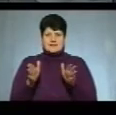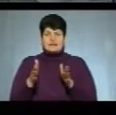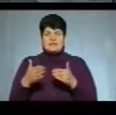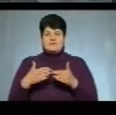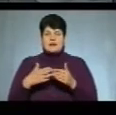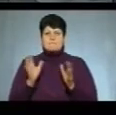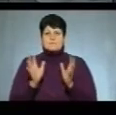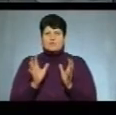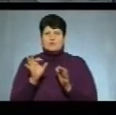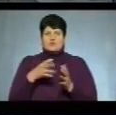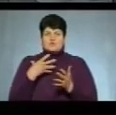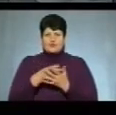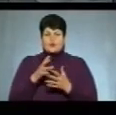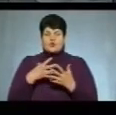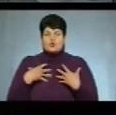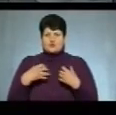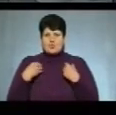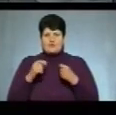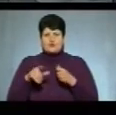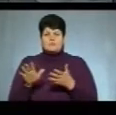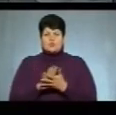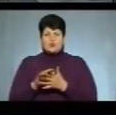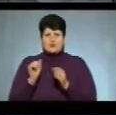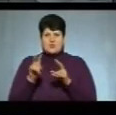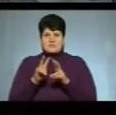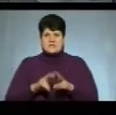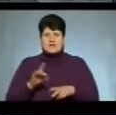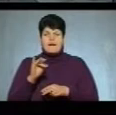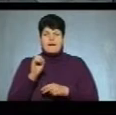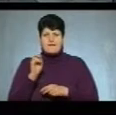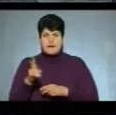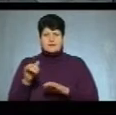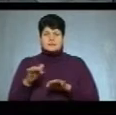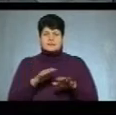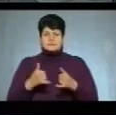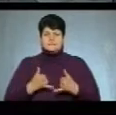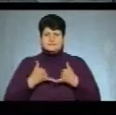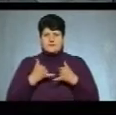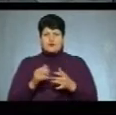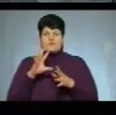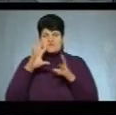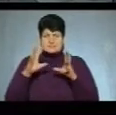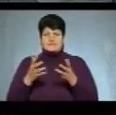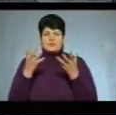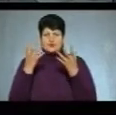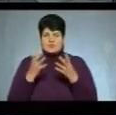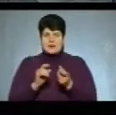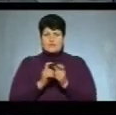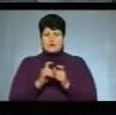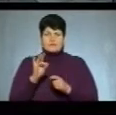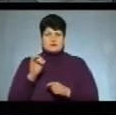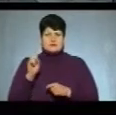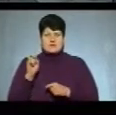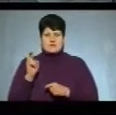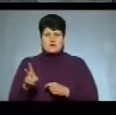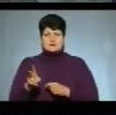'я». Люди безкоштовно можуть обстежитися на рак. Захід приурочили до Всесвітнього дня боротьби з раком, повідомила прес-секретар обласного управління